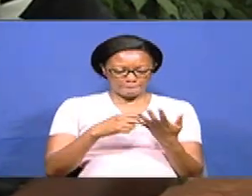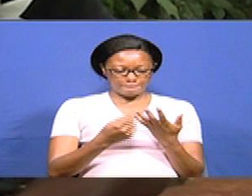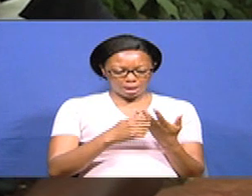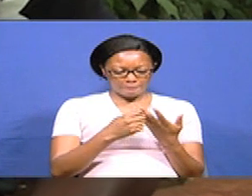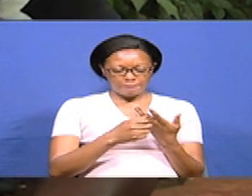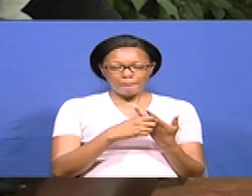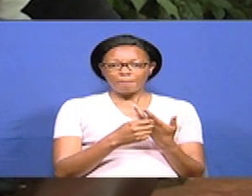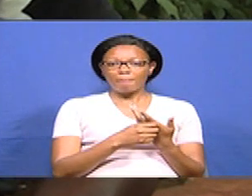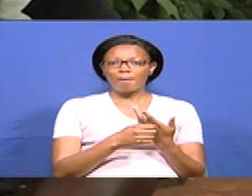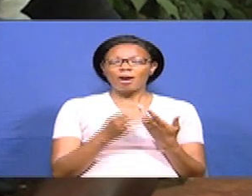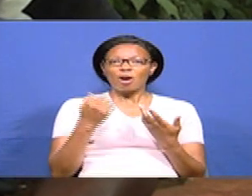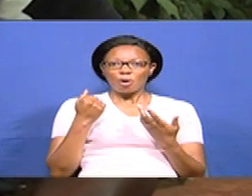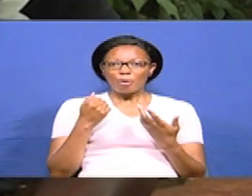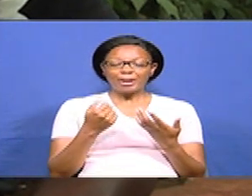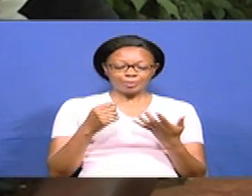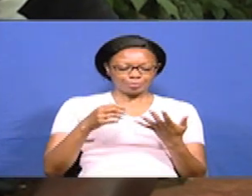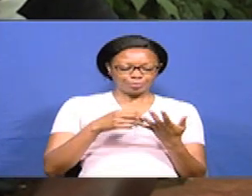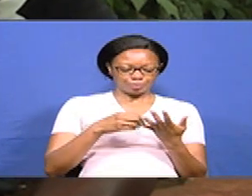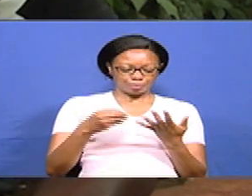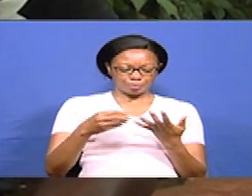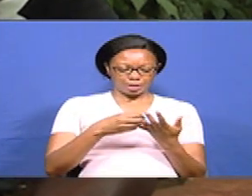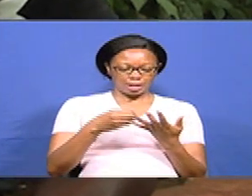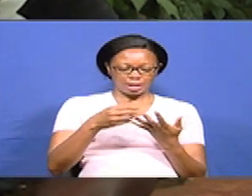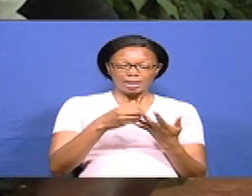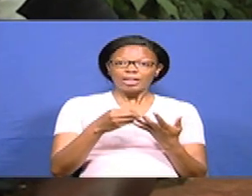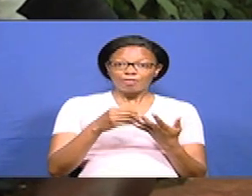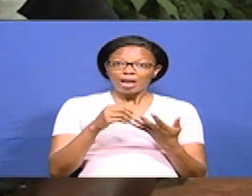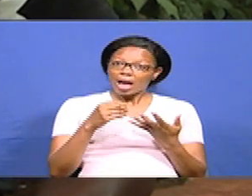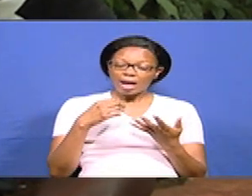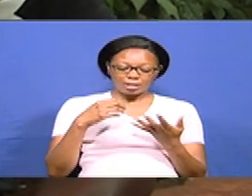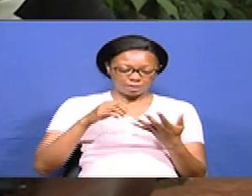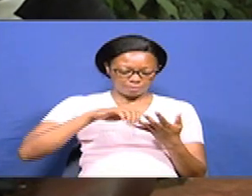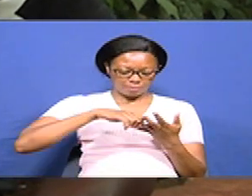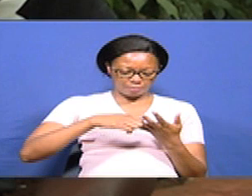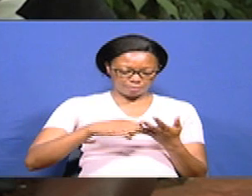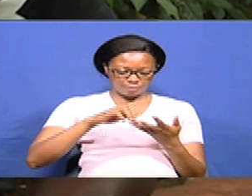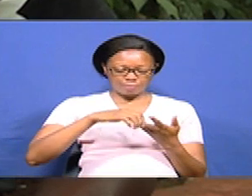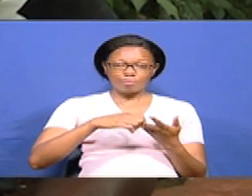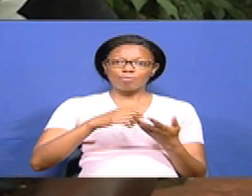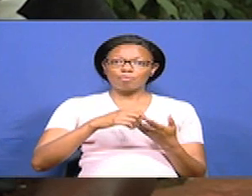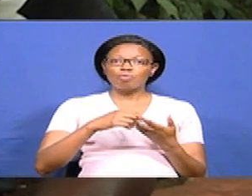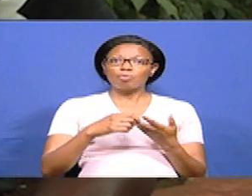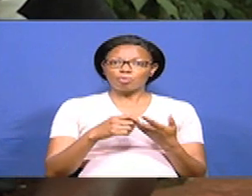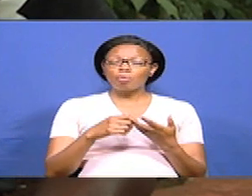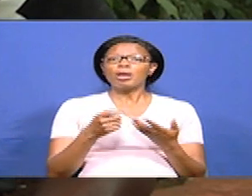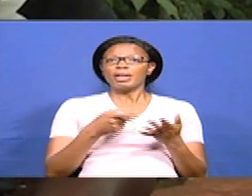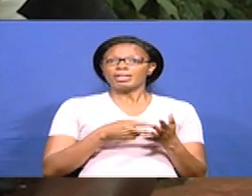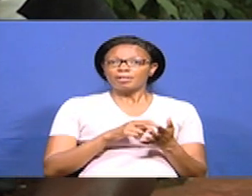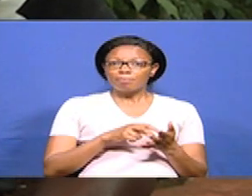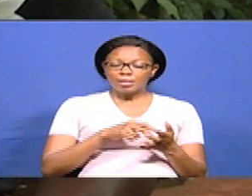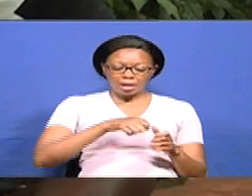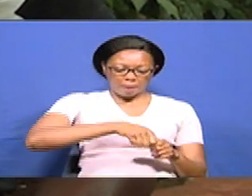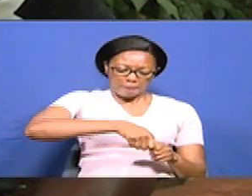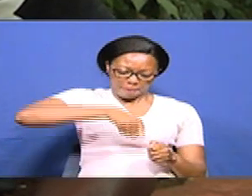sababu ya tunavoid hile livu inatokea. Mjotu kituwa hile kichwa, tunatua hadi hile